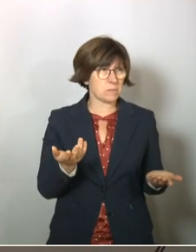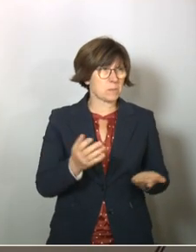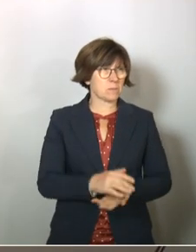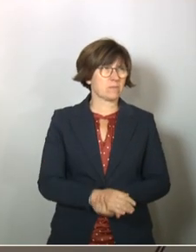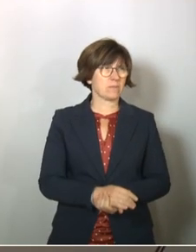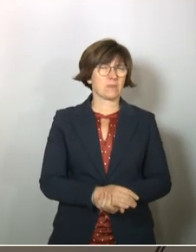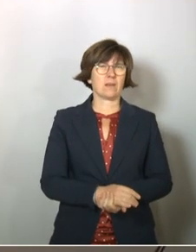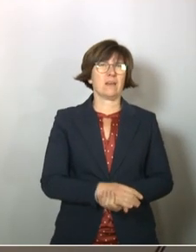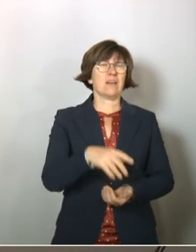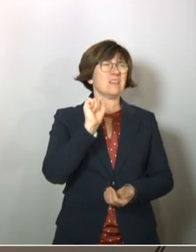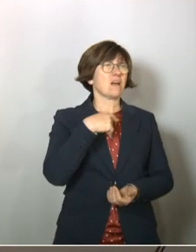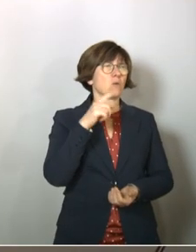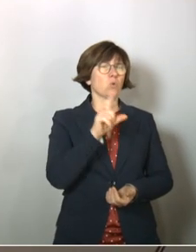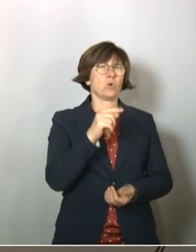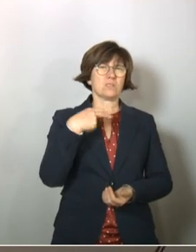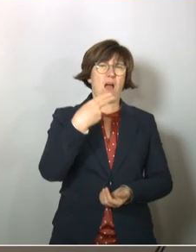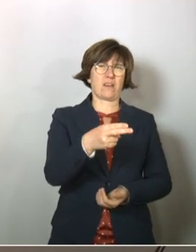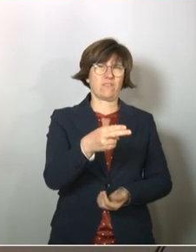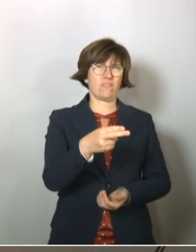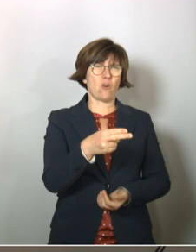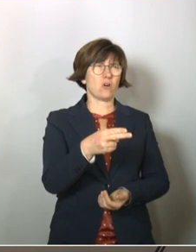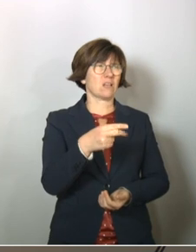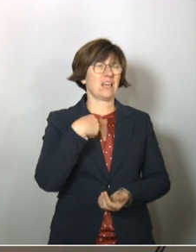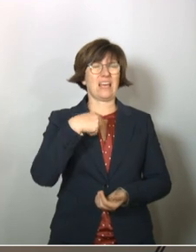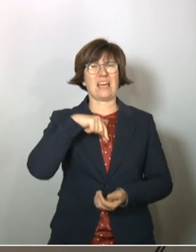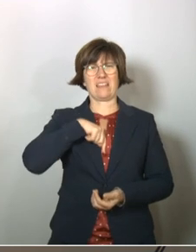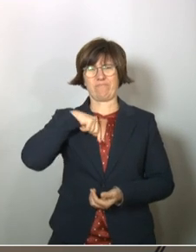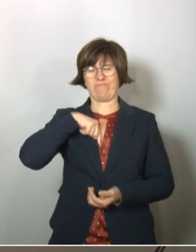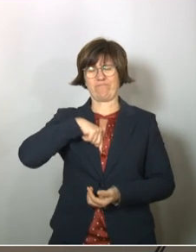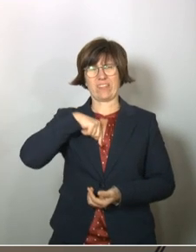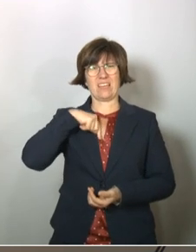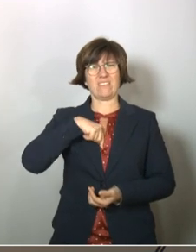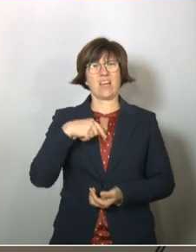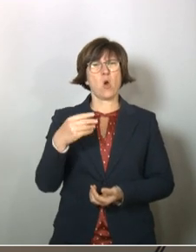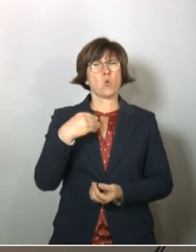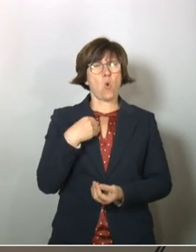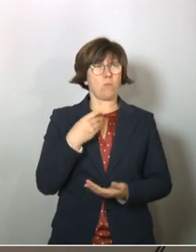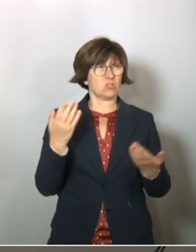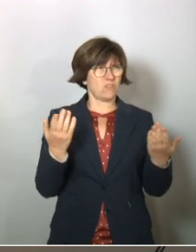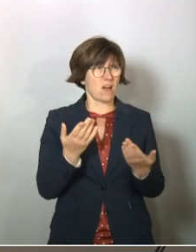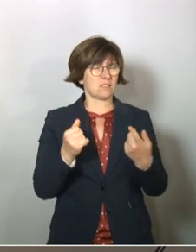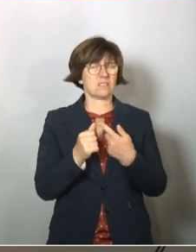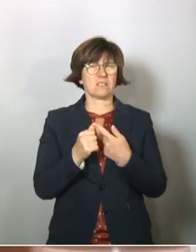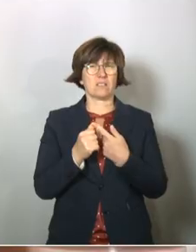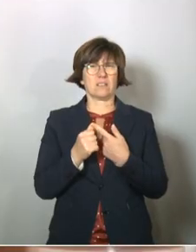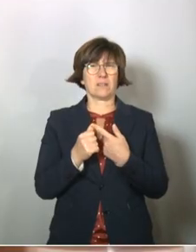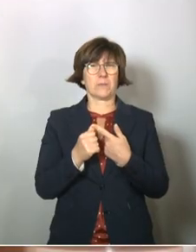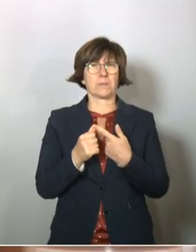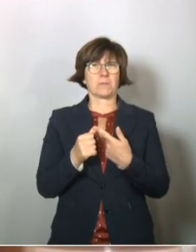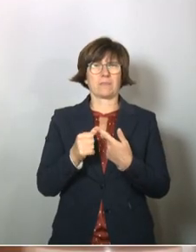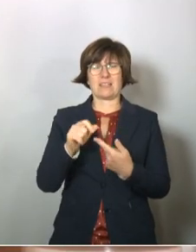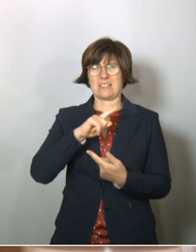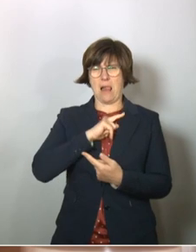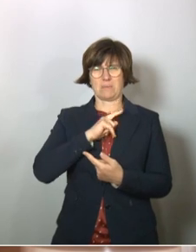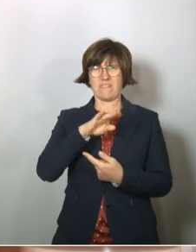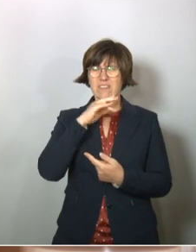ich ganz kurz etwas sagen, weil mir das auf den Nägeln brennt. Das ganz Komische ist, dass ich habe